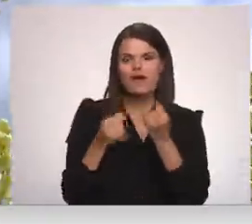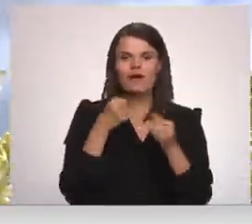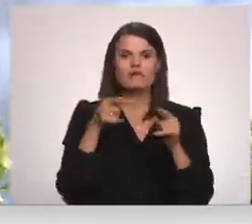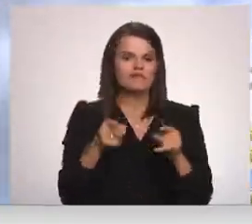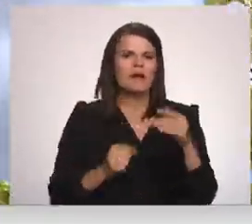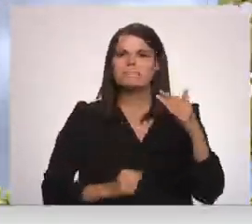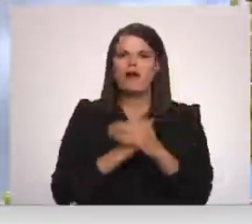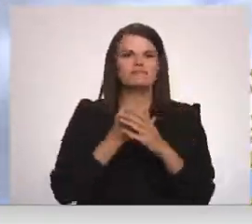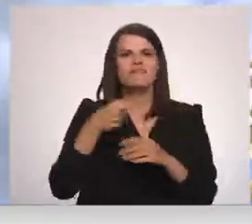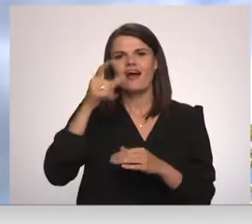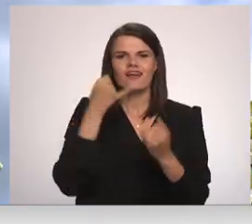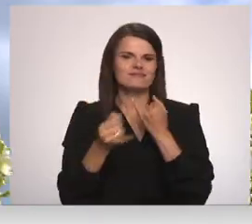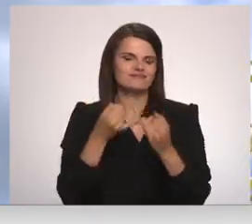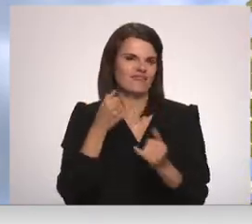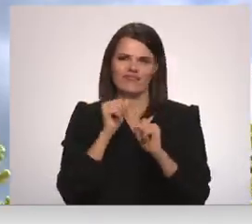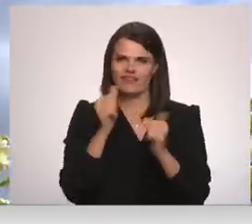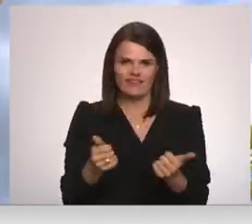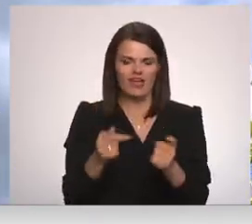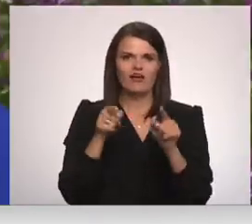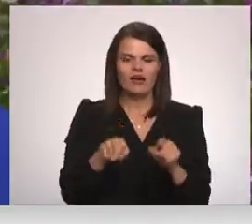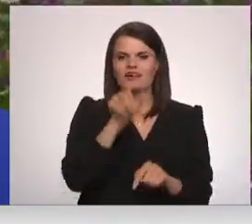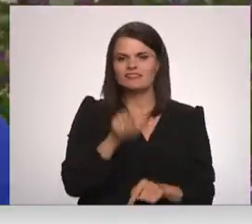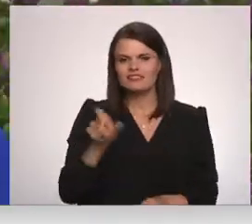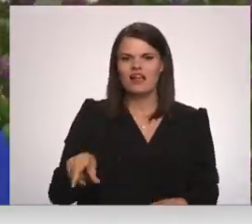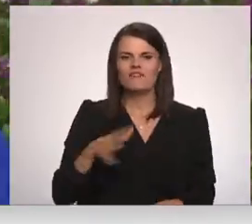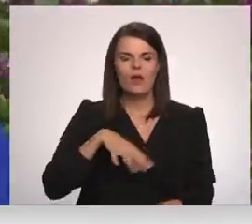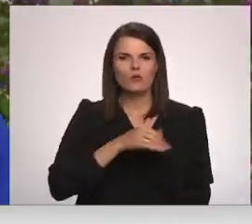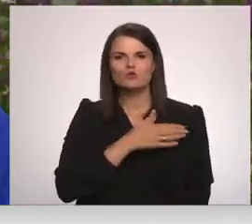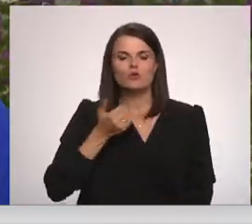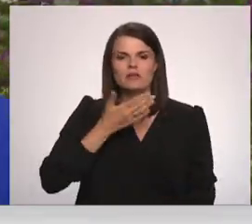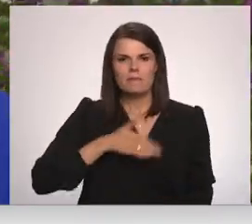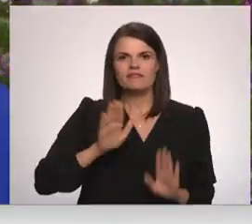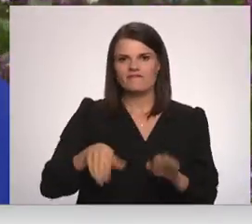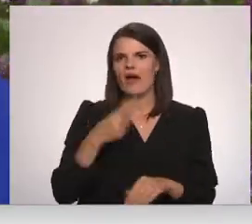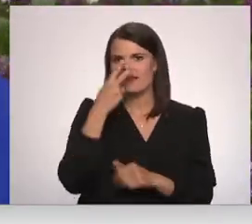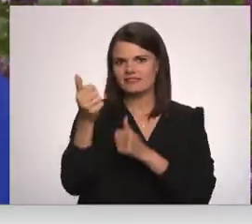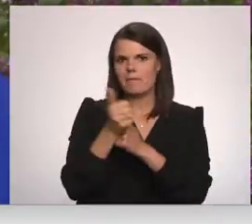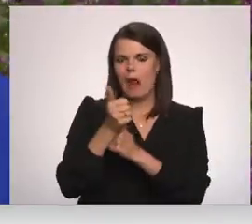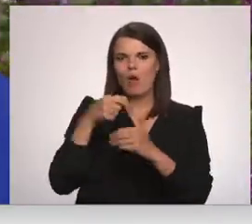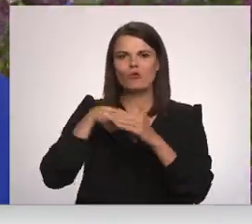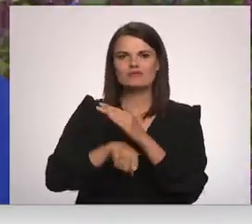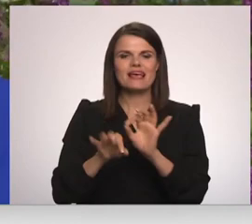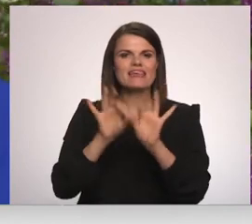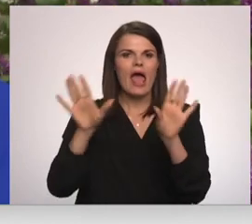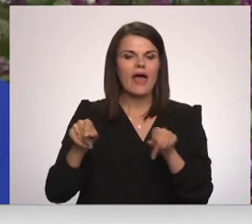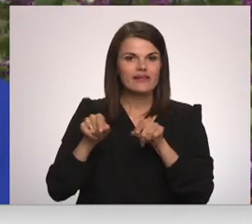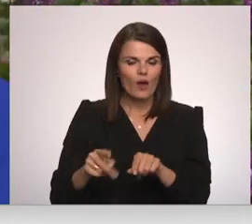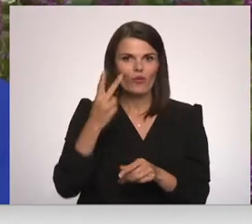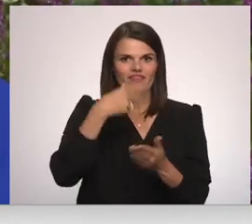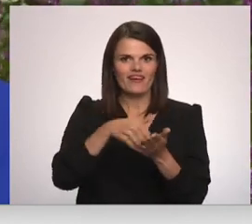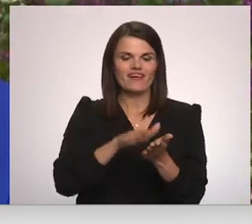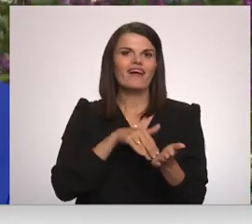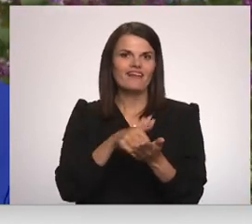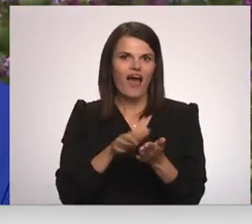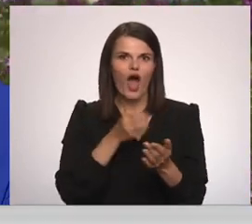maksimums, un cilvēkiem ļoti, ļoti patīk arī mūsu dārzā netālu no ieejas to var apskatīt. Un divkrāsceriņi, tas arī